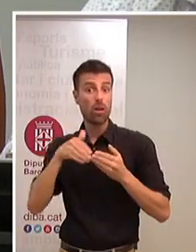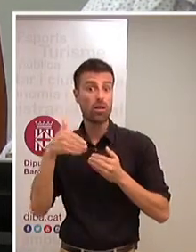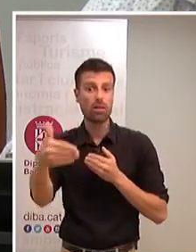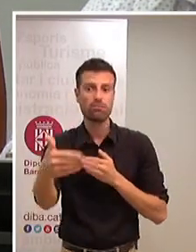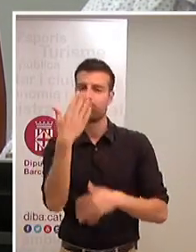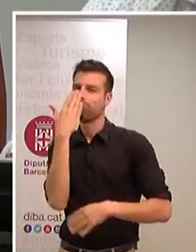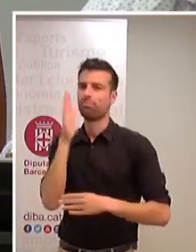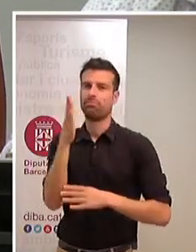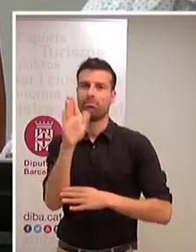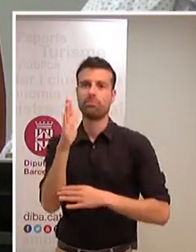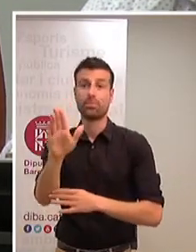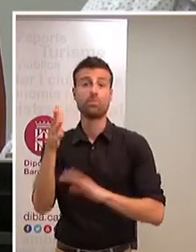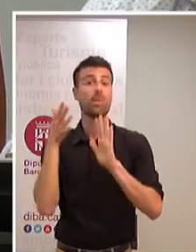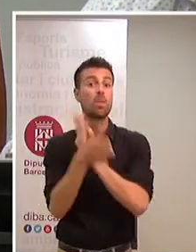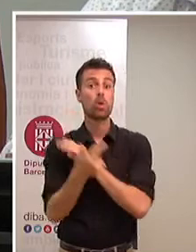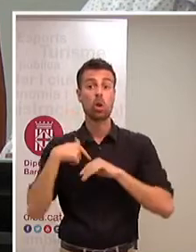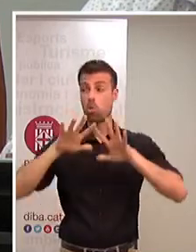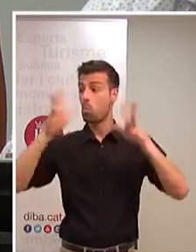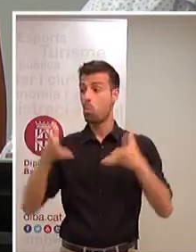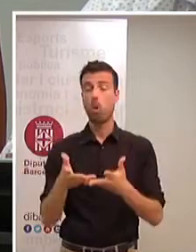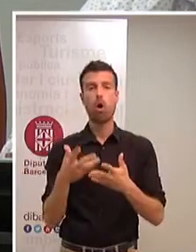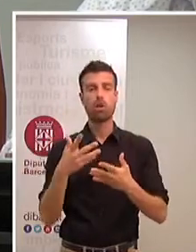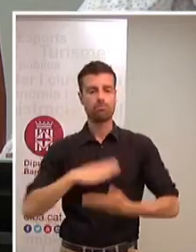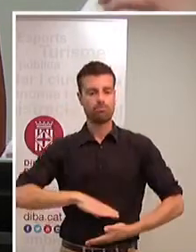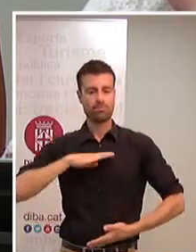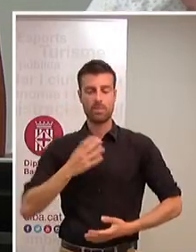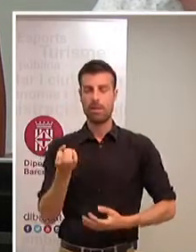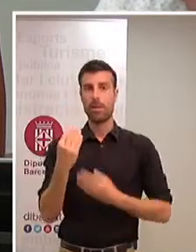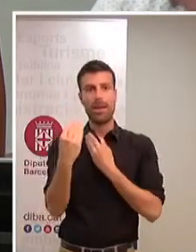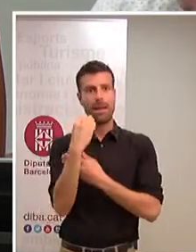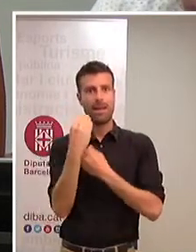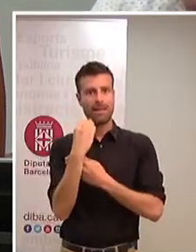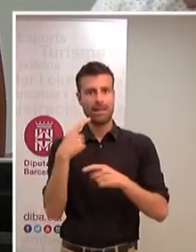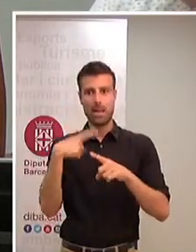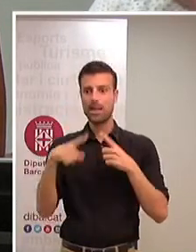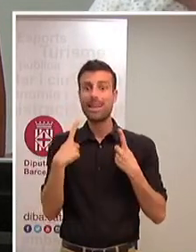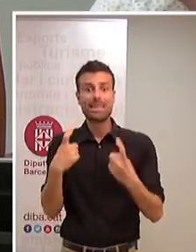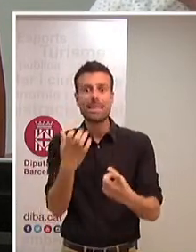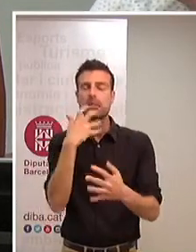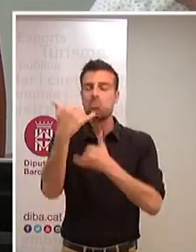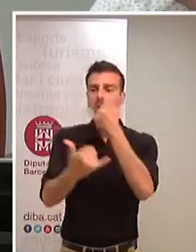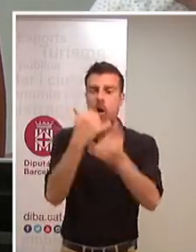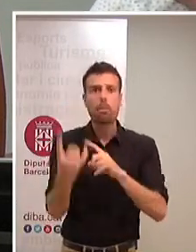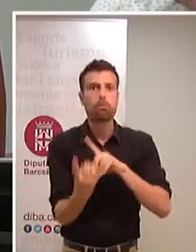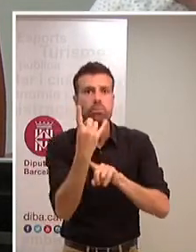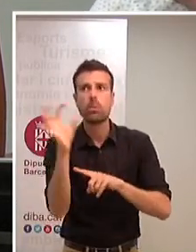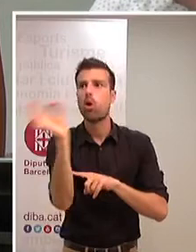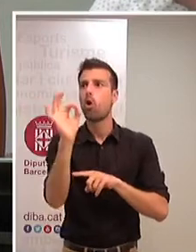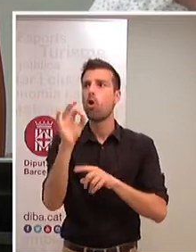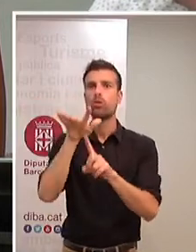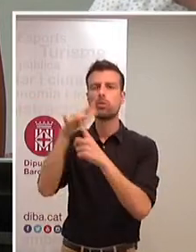local t'ensenya tot allò que necessites per quan et trobes un problema molt immediat una dificultat